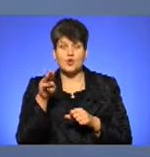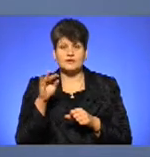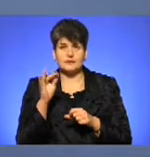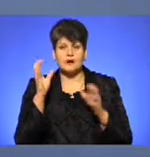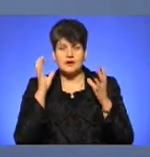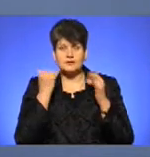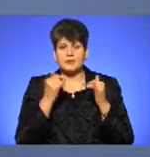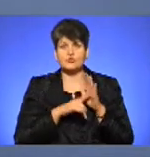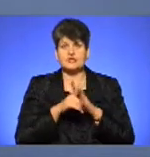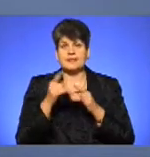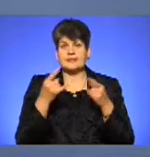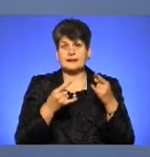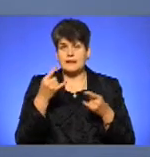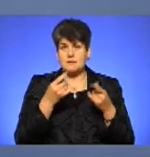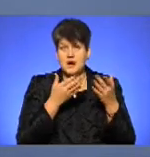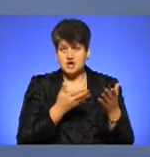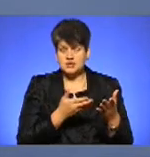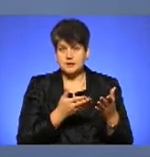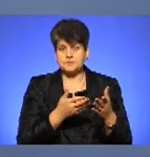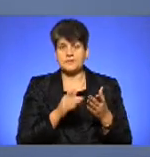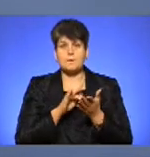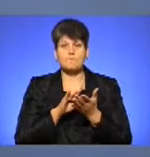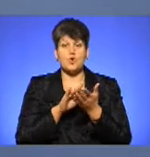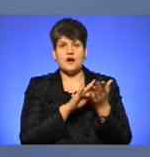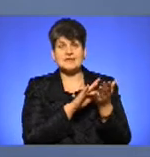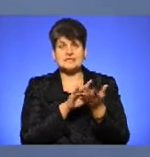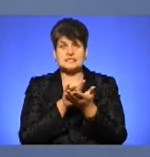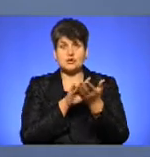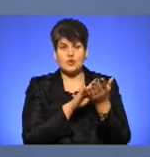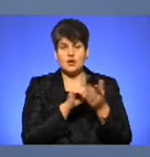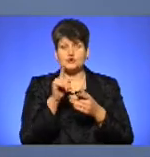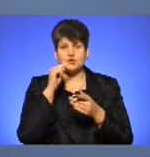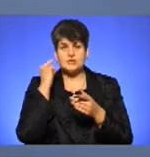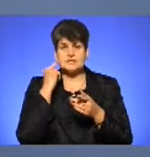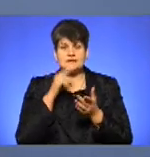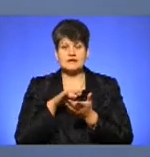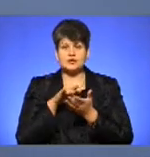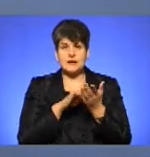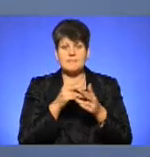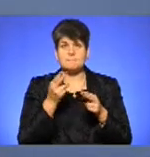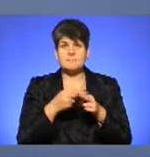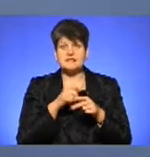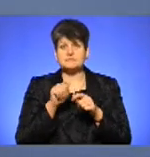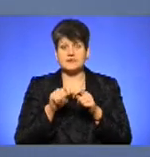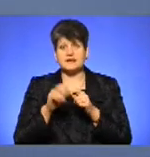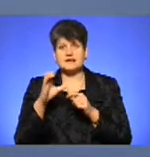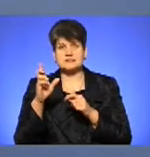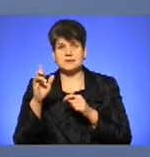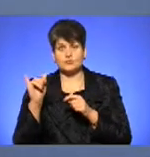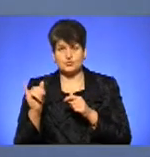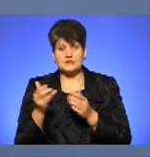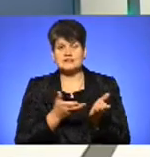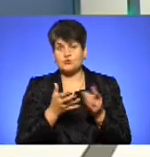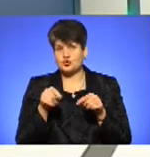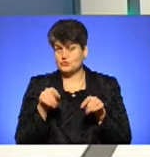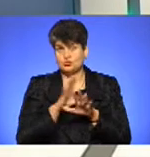починають працювати на телебаченні. По гастролях я вніс законопроект, що російські гастролери без перевірки з боку СБУ сюди запрошені